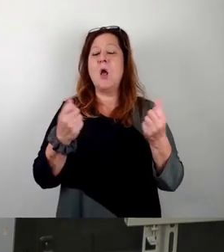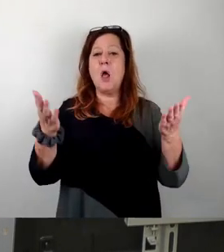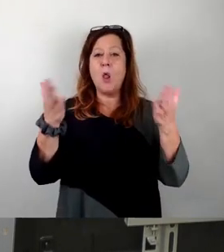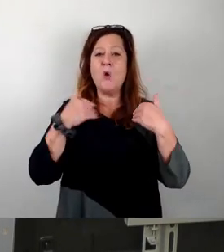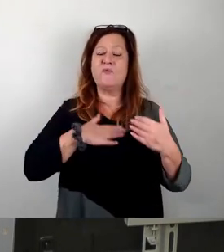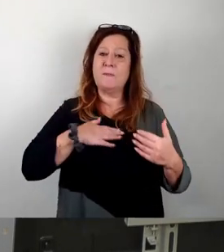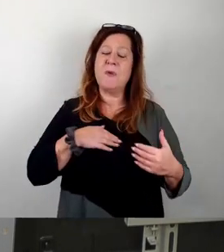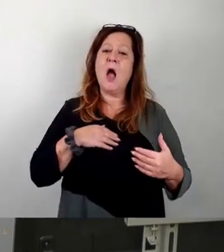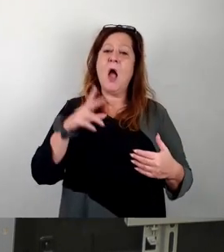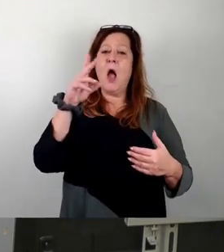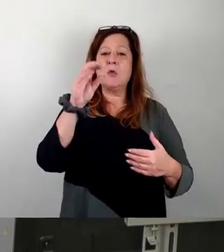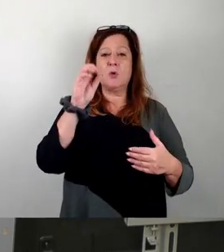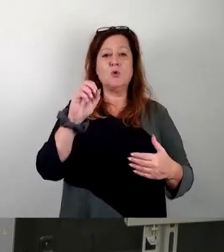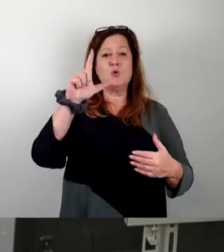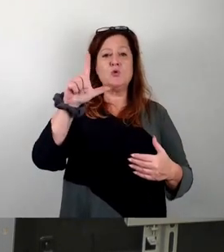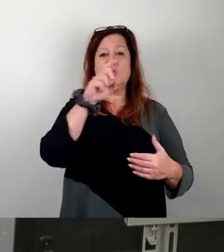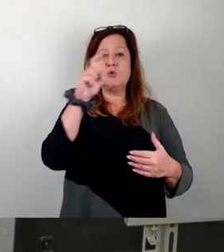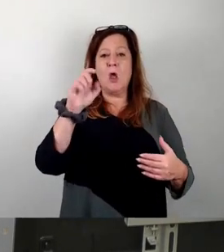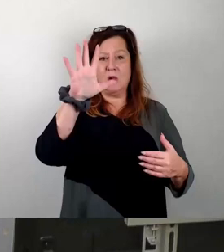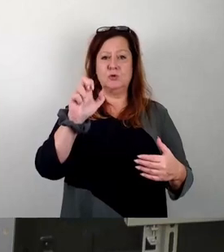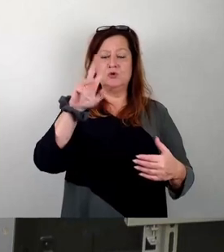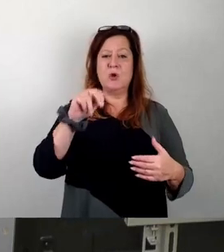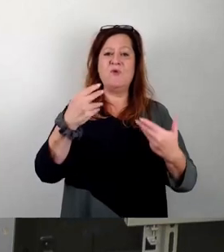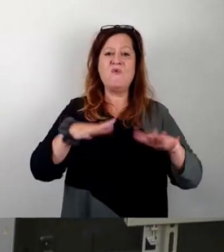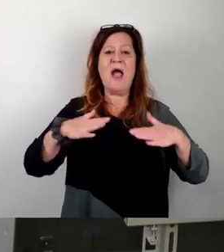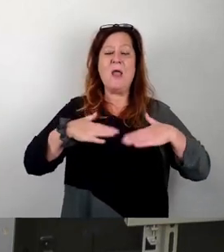als Freiburger Körperkulturbad. Vielen Dank.